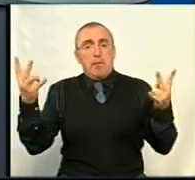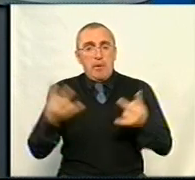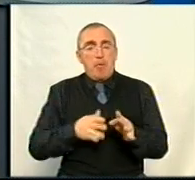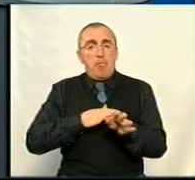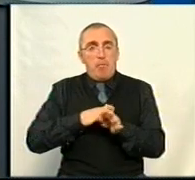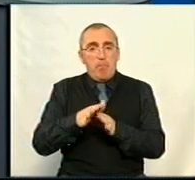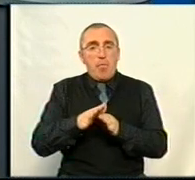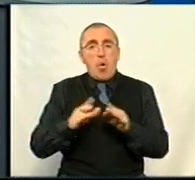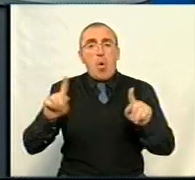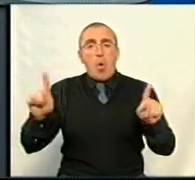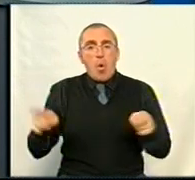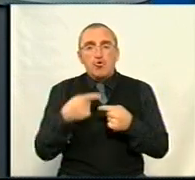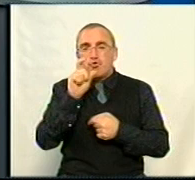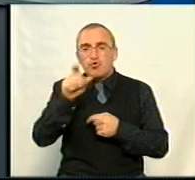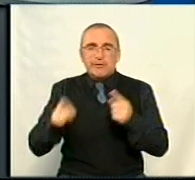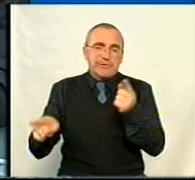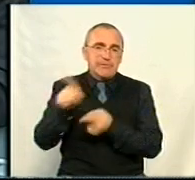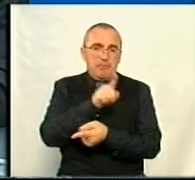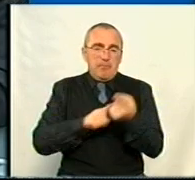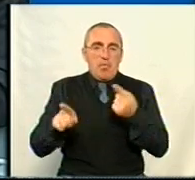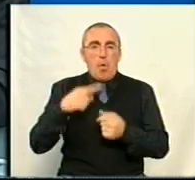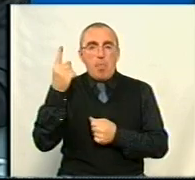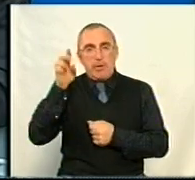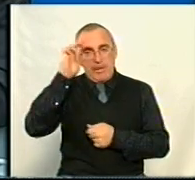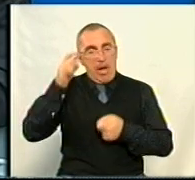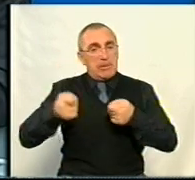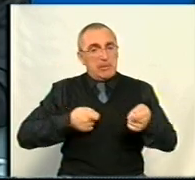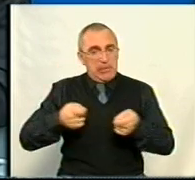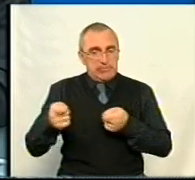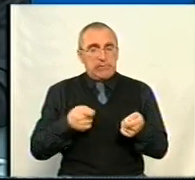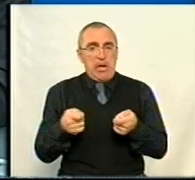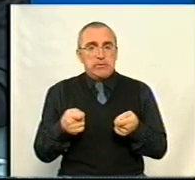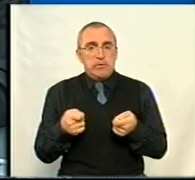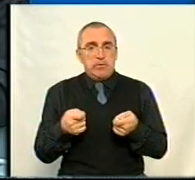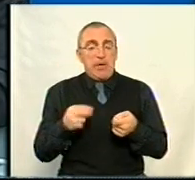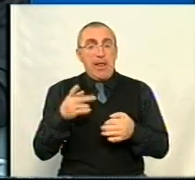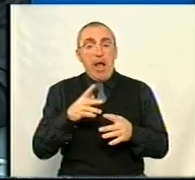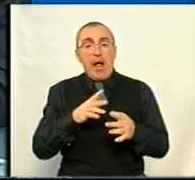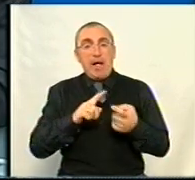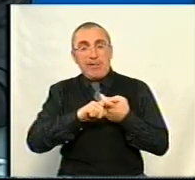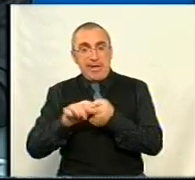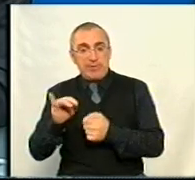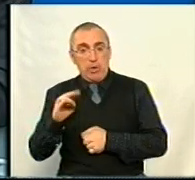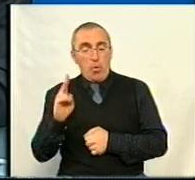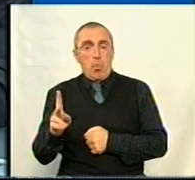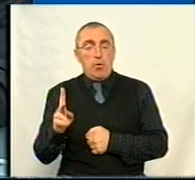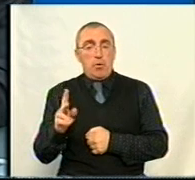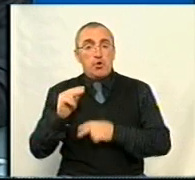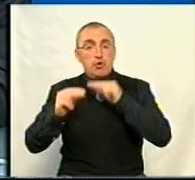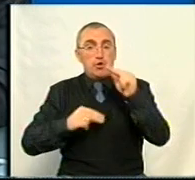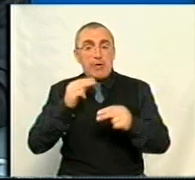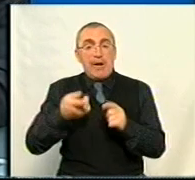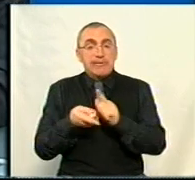проведення організаційно-штатних змін в обласній державній адміністрації. І як наслідок через